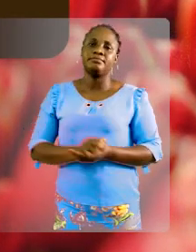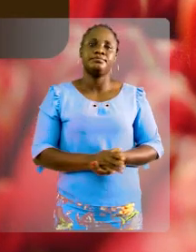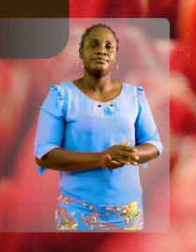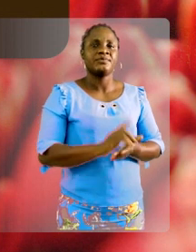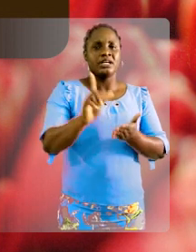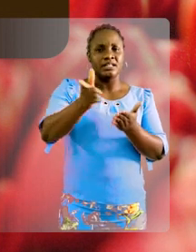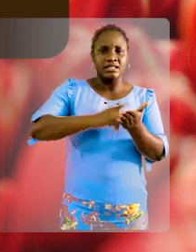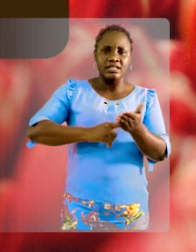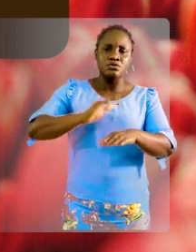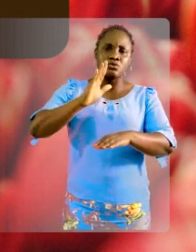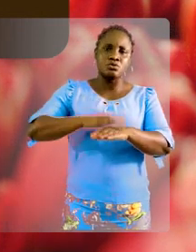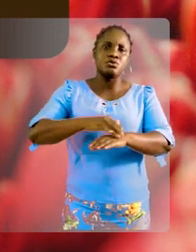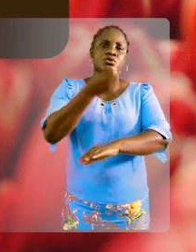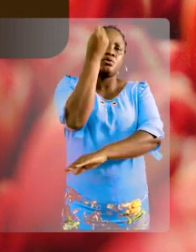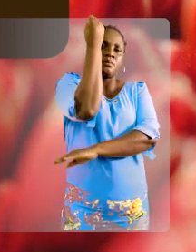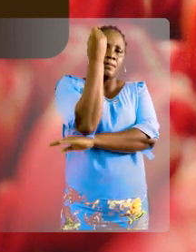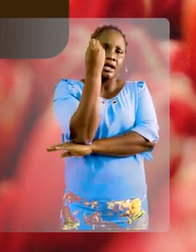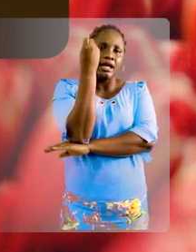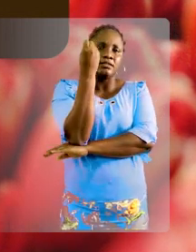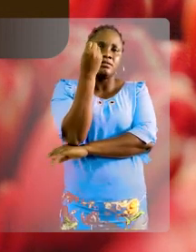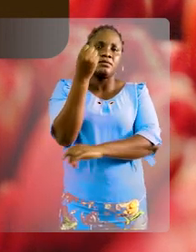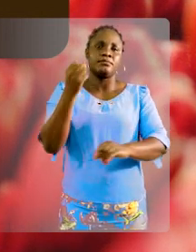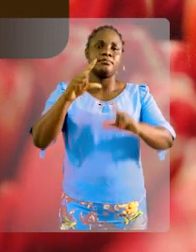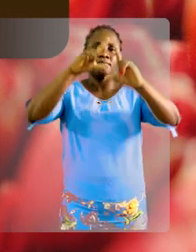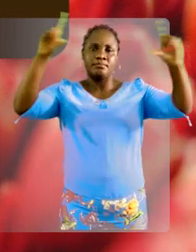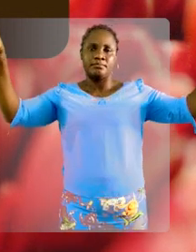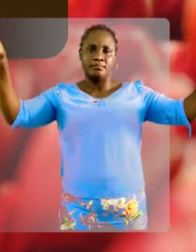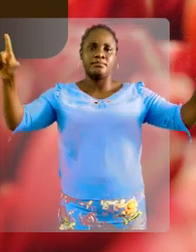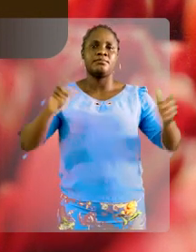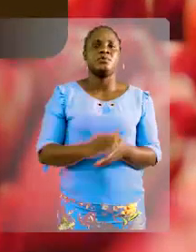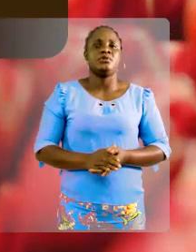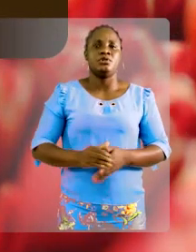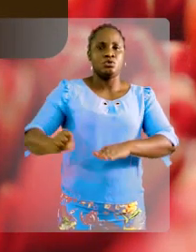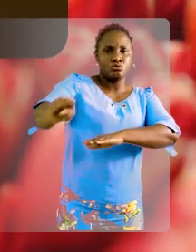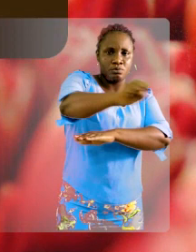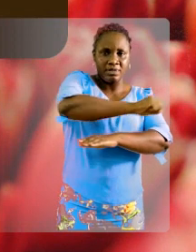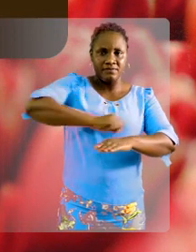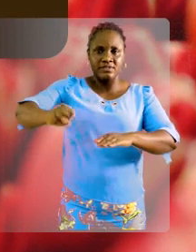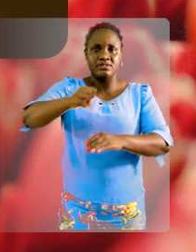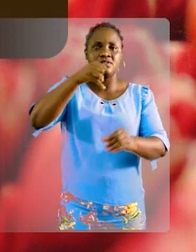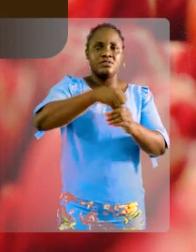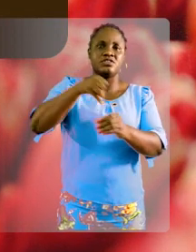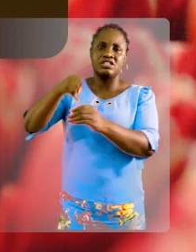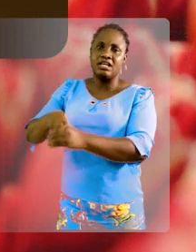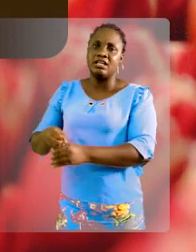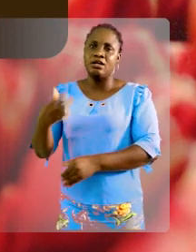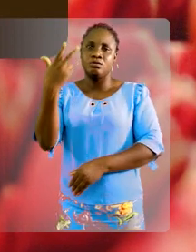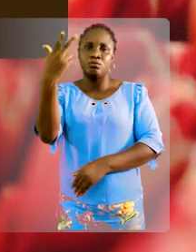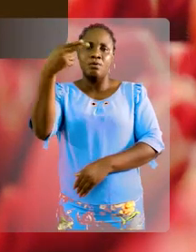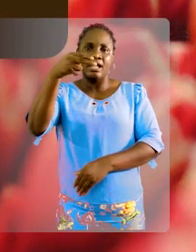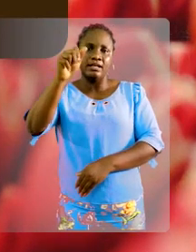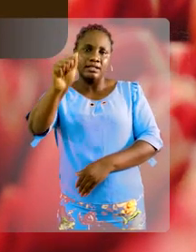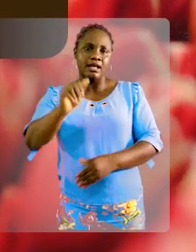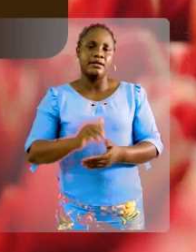Ils lisent sur une pancarte. Superficie du jardin. Trois hectares.